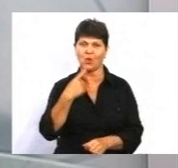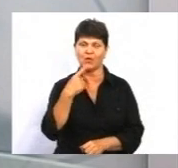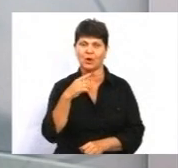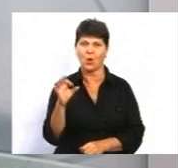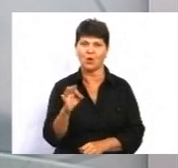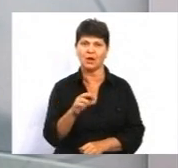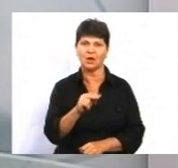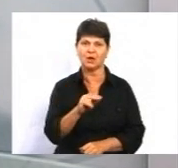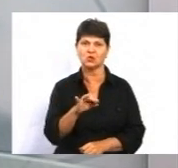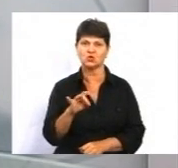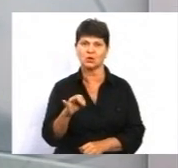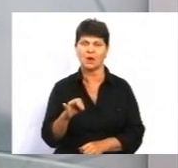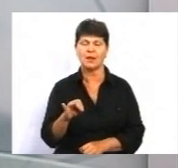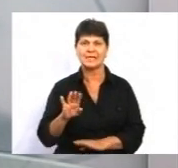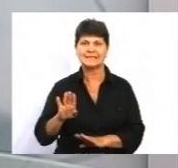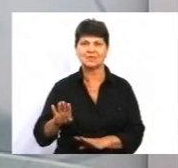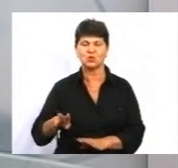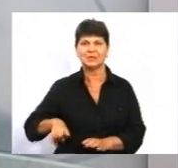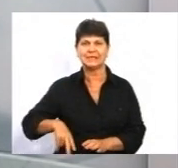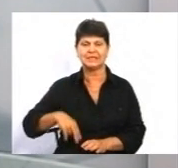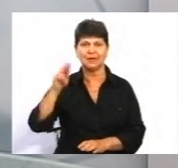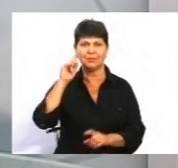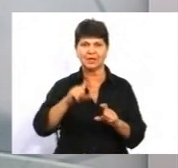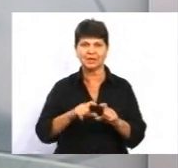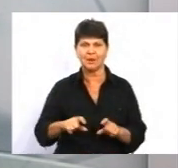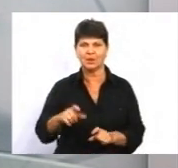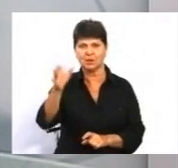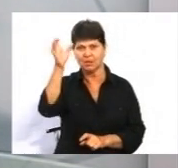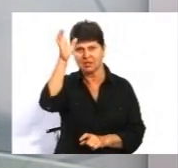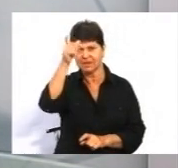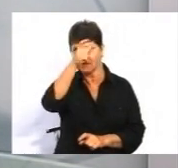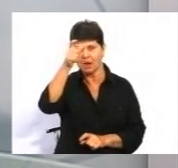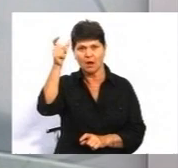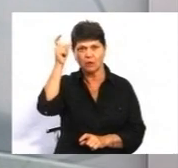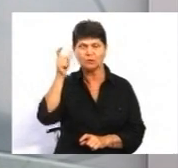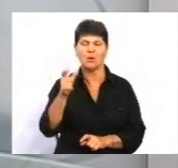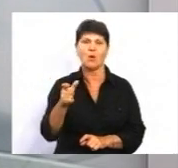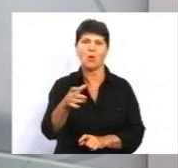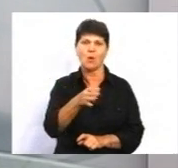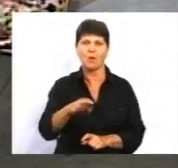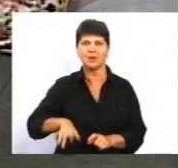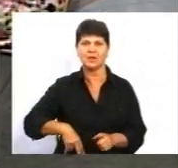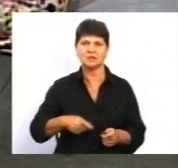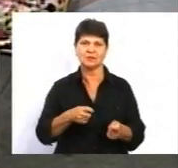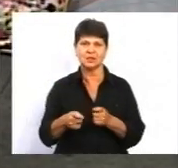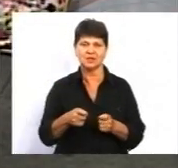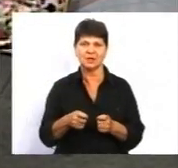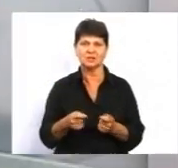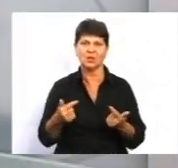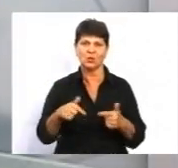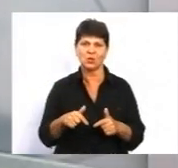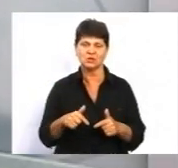заступниця директора департаменту освіти і науки Вінницької обласної державної адміністрації, гостя в студії. Майвітання. Доброго вечора. 55